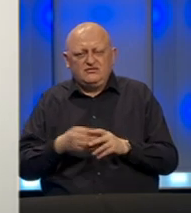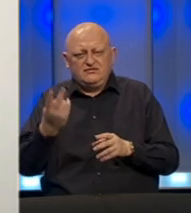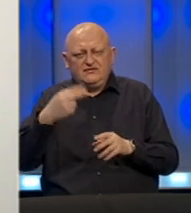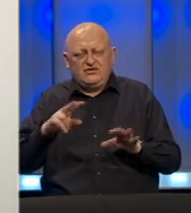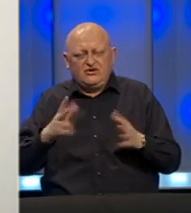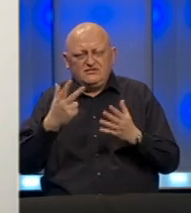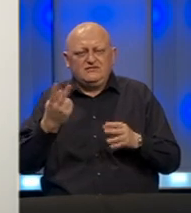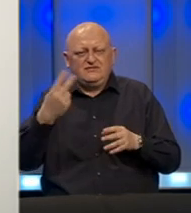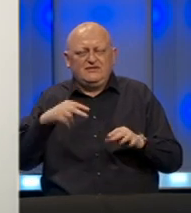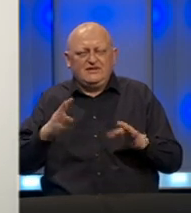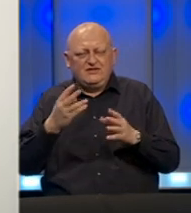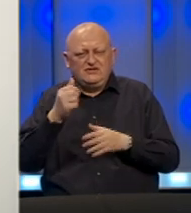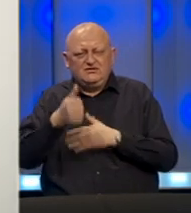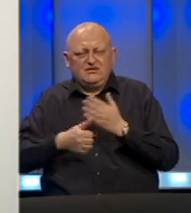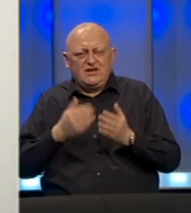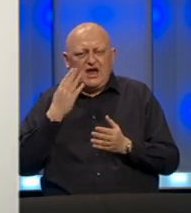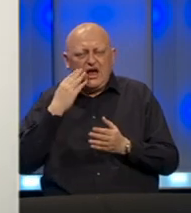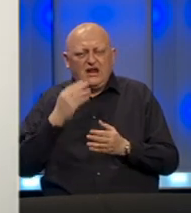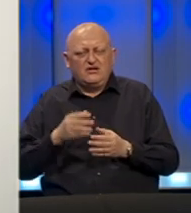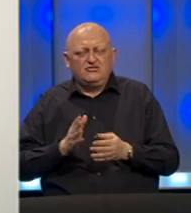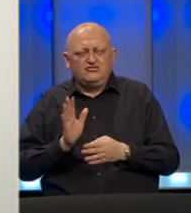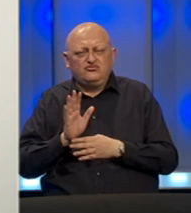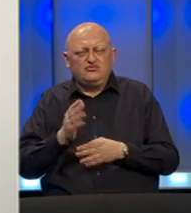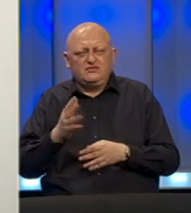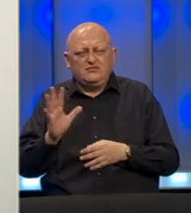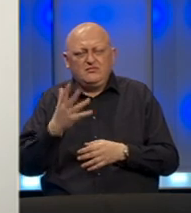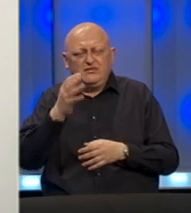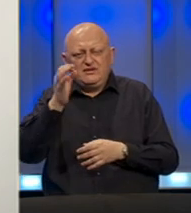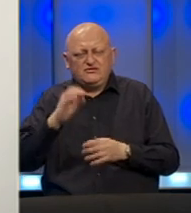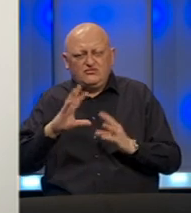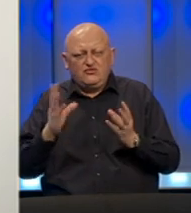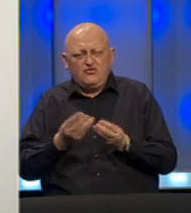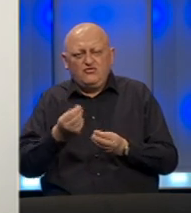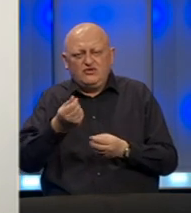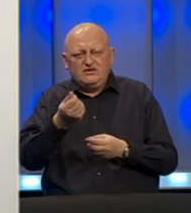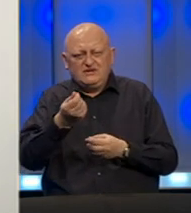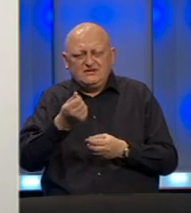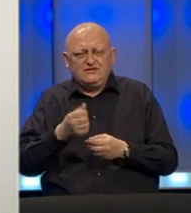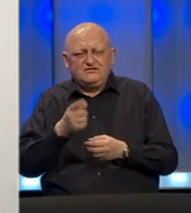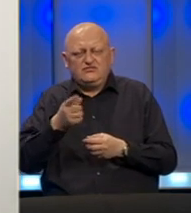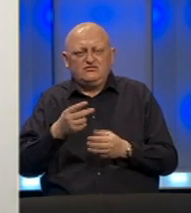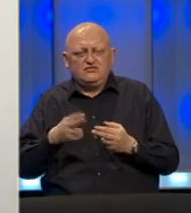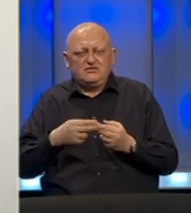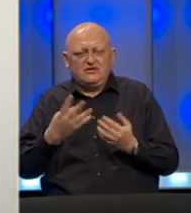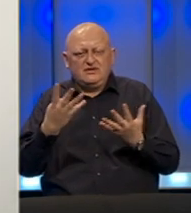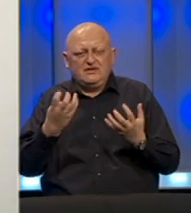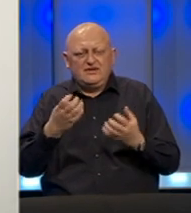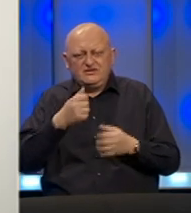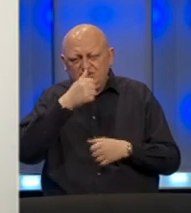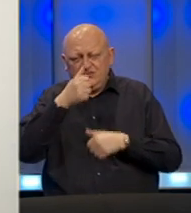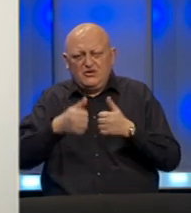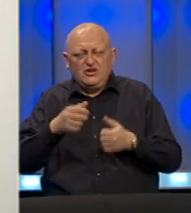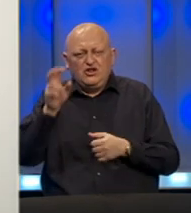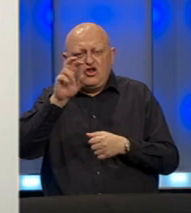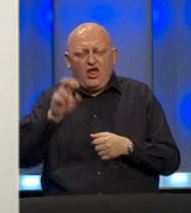-2019. godinu Amerika je učestvala sa otprilike 15% ukupnih sredstava. To je iznos blizu 900 miliona